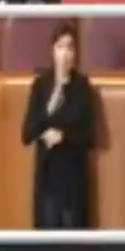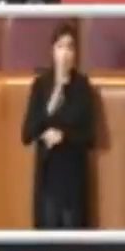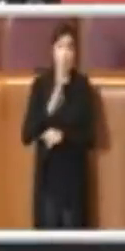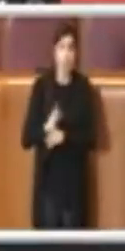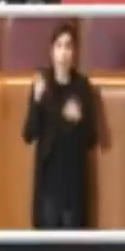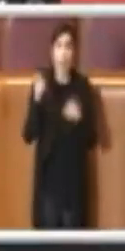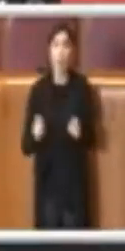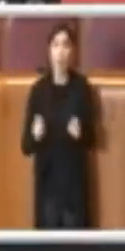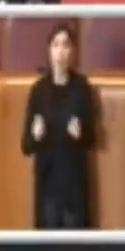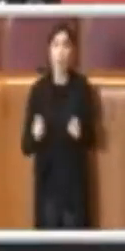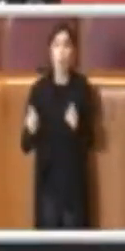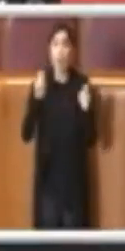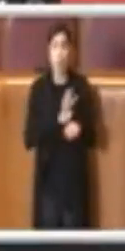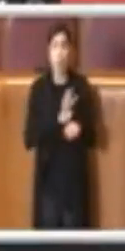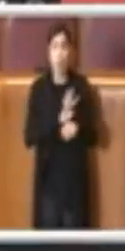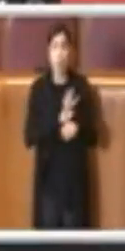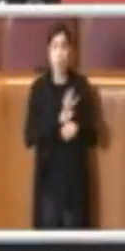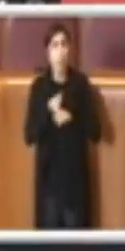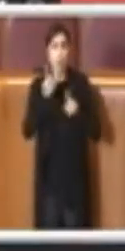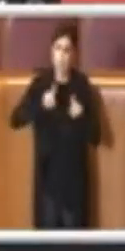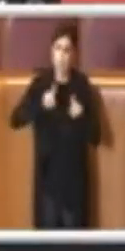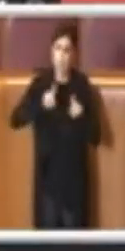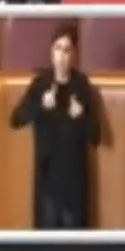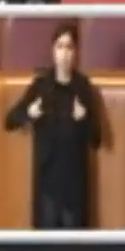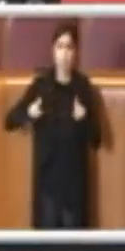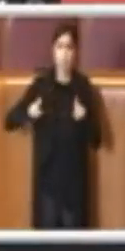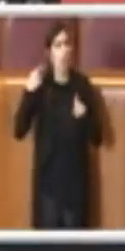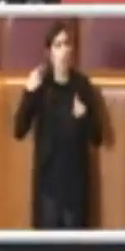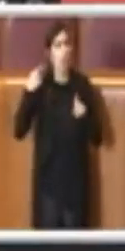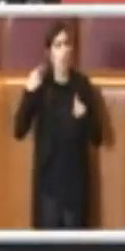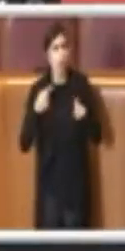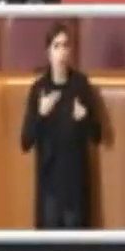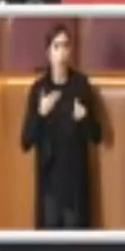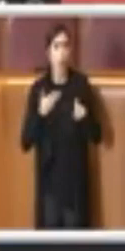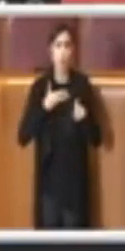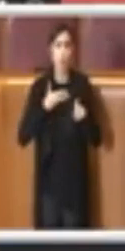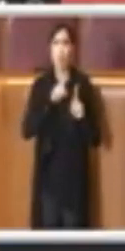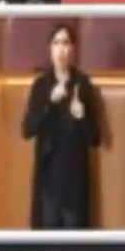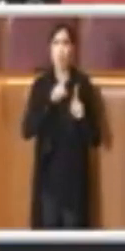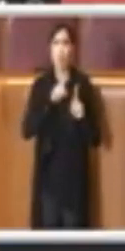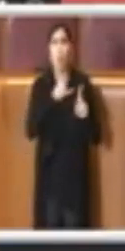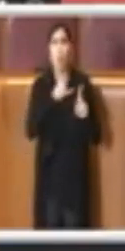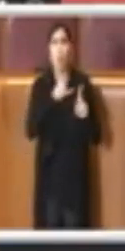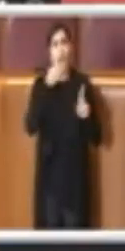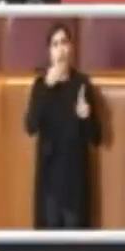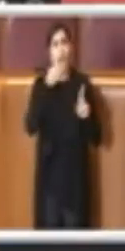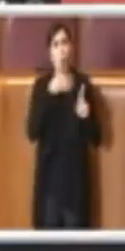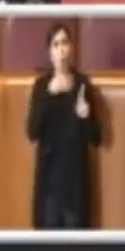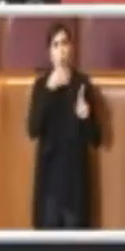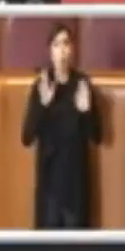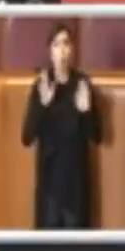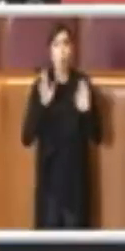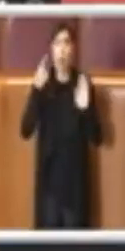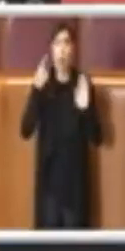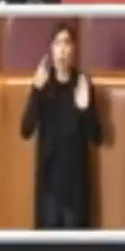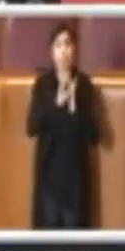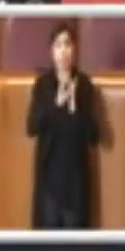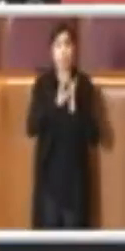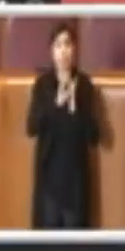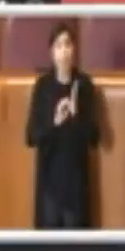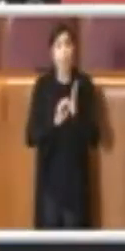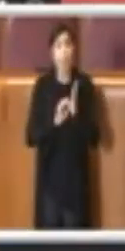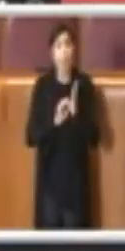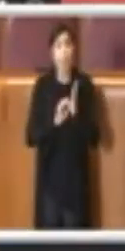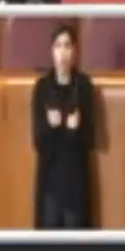livello statistico era ancora attiva fino alla metà di ottobre, ma di questi dati non abbiamo